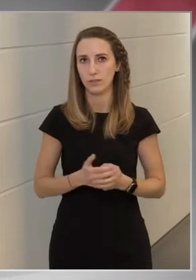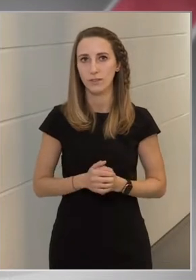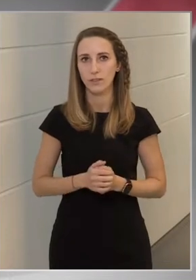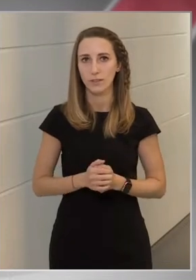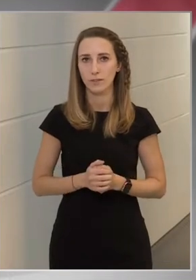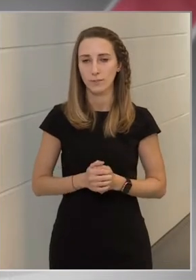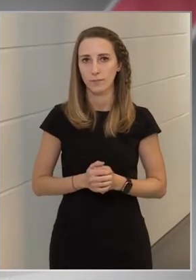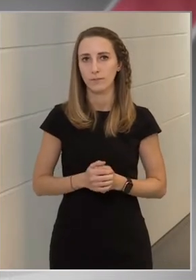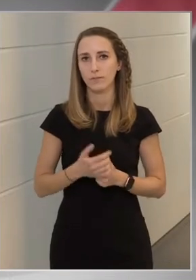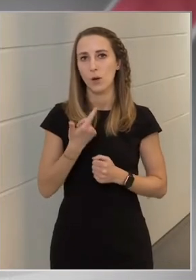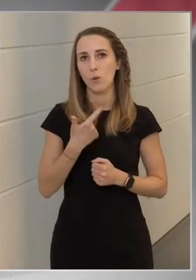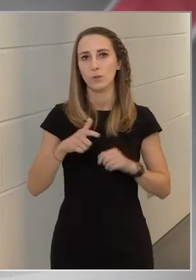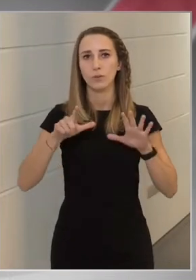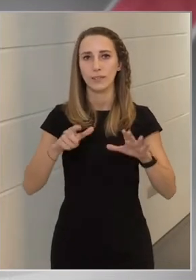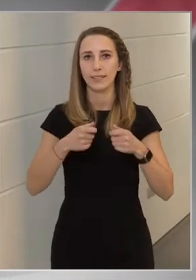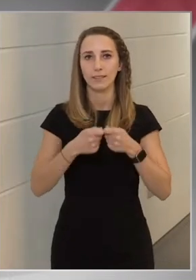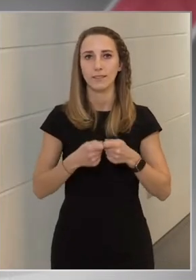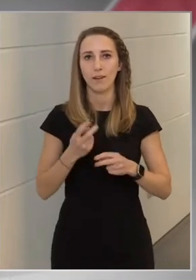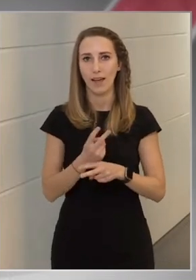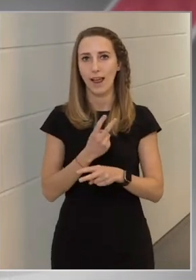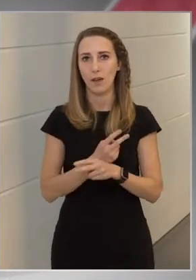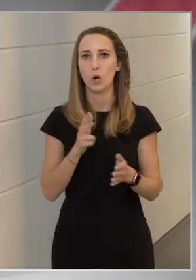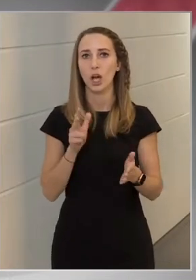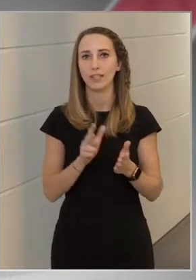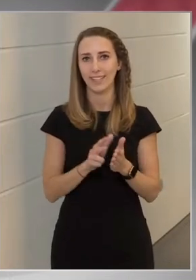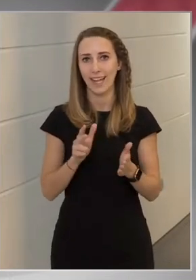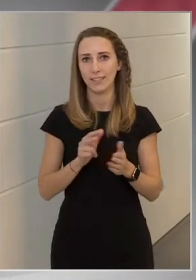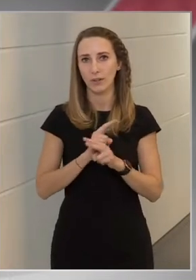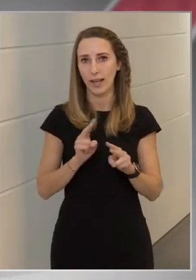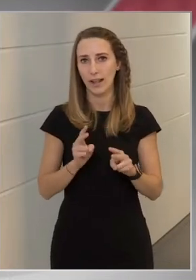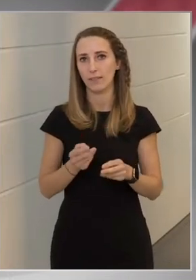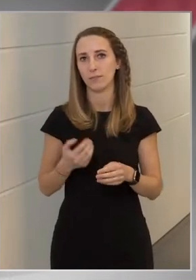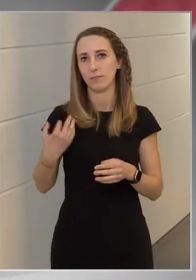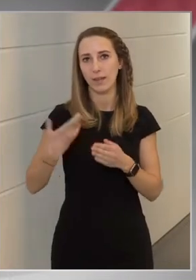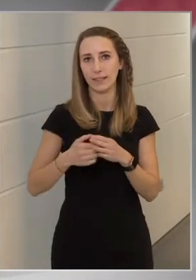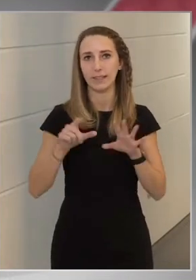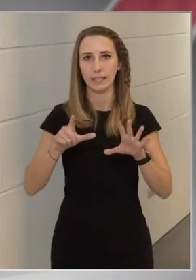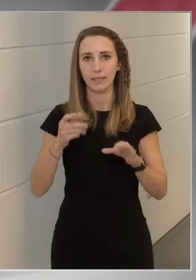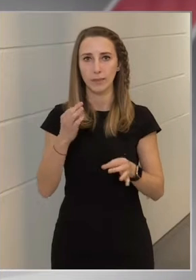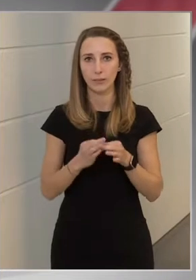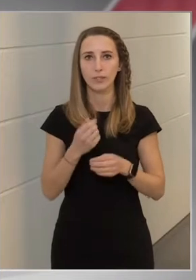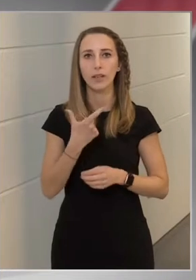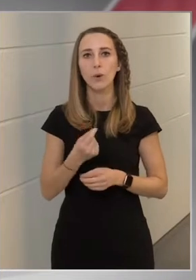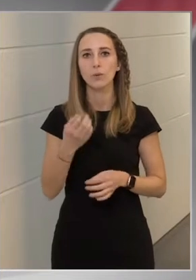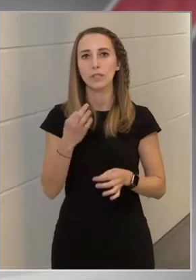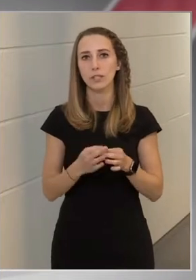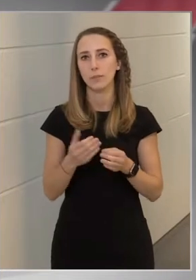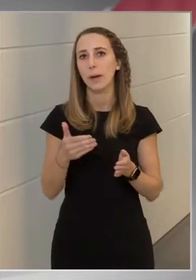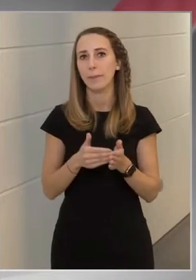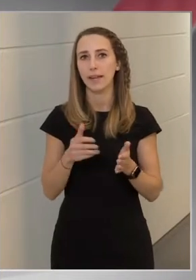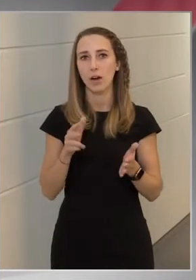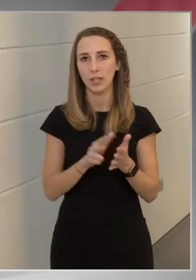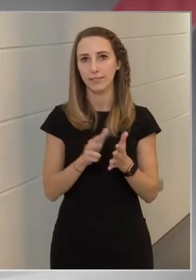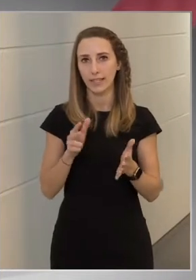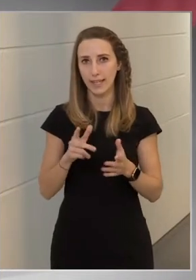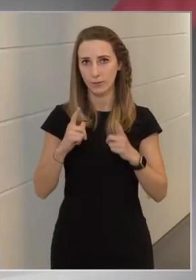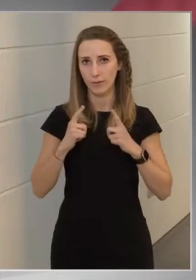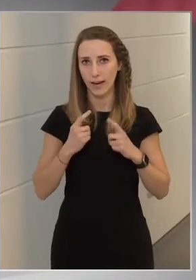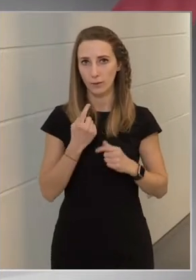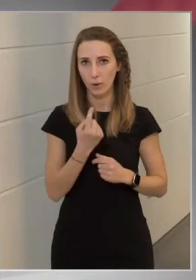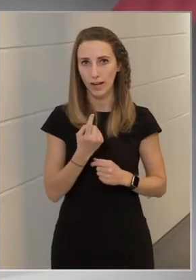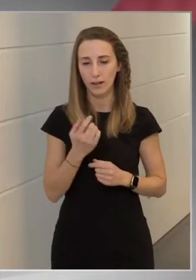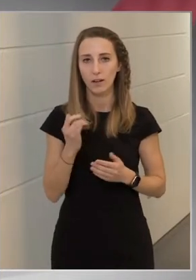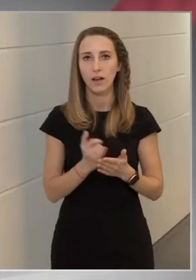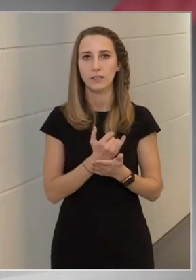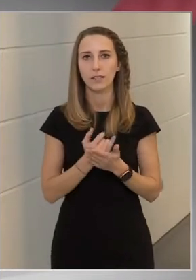Ehhez 27 tagállam ratifikációja kell, 7 történt meg, 20 esetben még a ratifikáció várat magára. Az